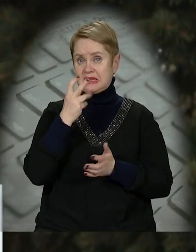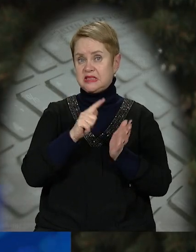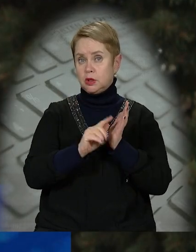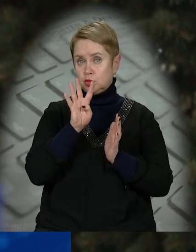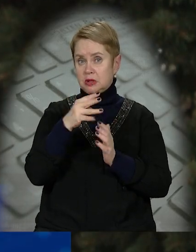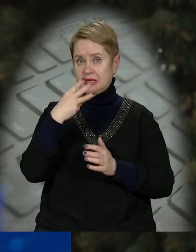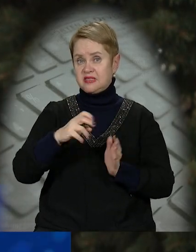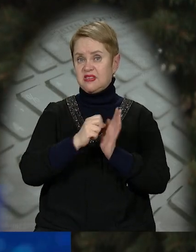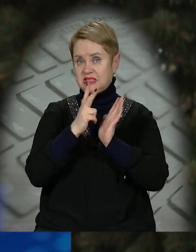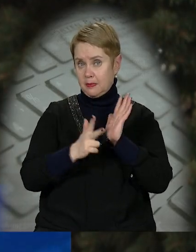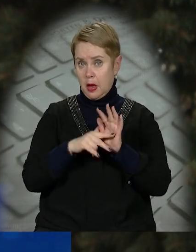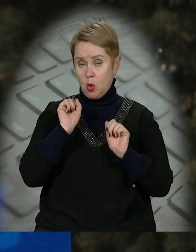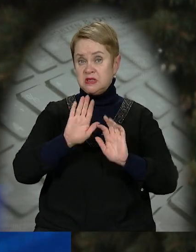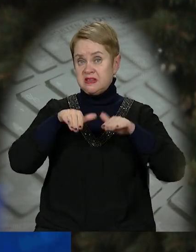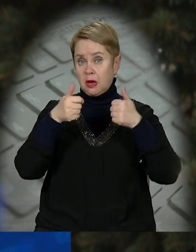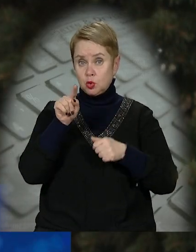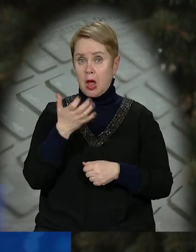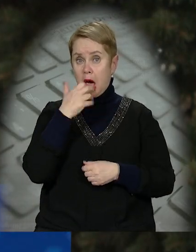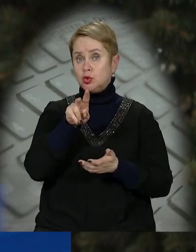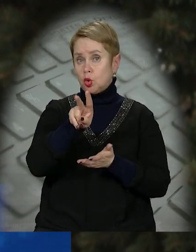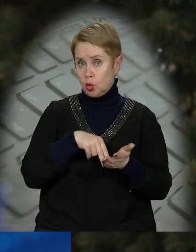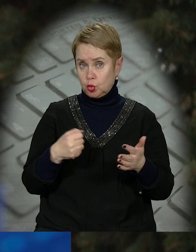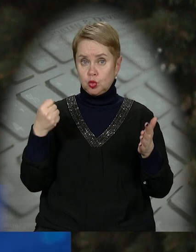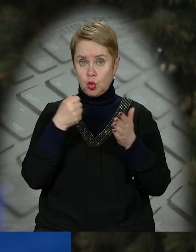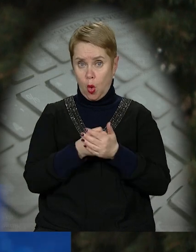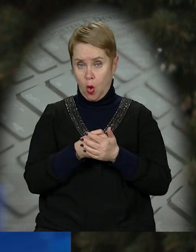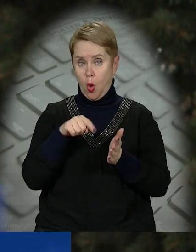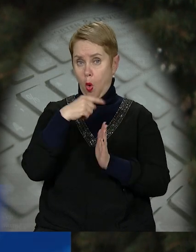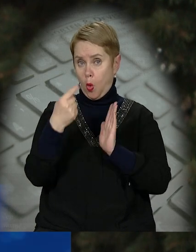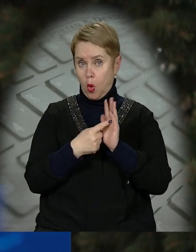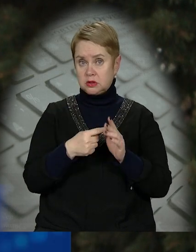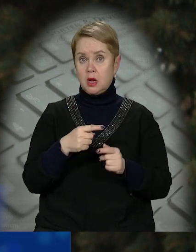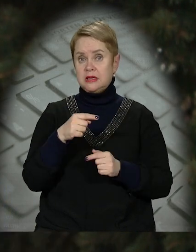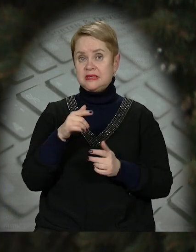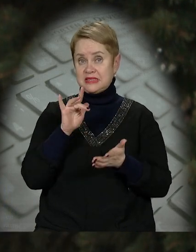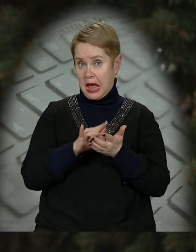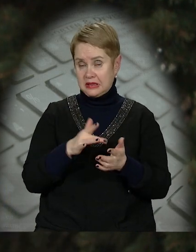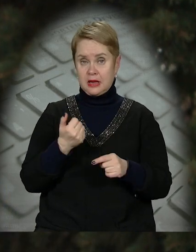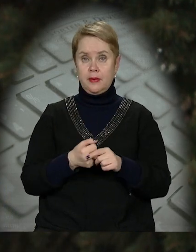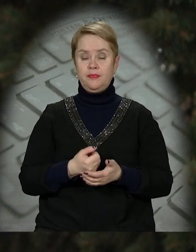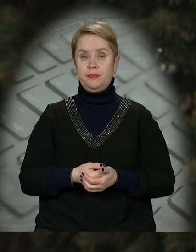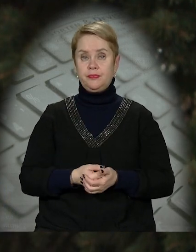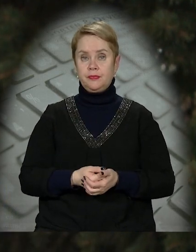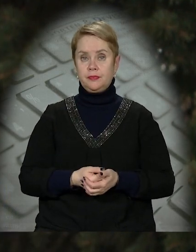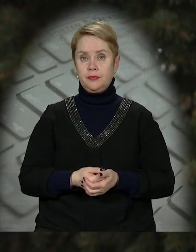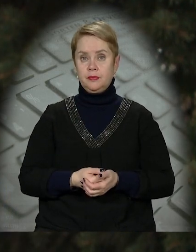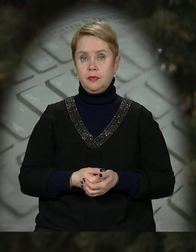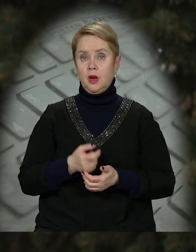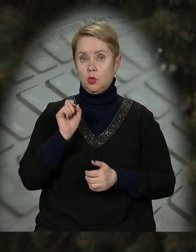374-3018. Можна звертатися туди, на гарячу лінію до Воросія Альбертовича контакт-центру або хотлайн.